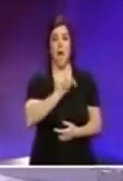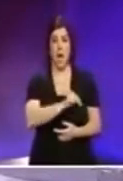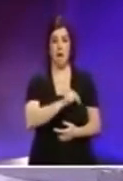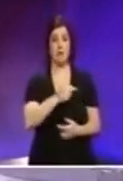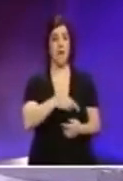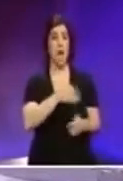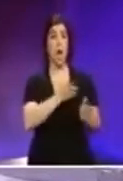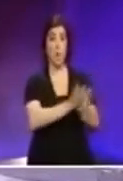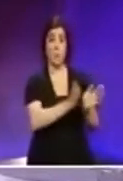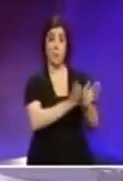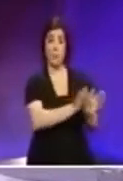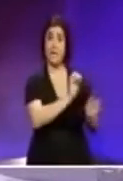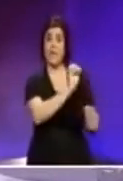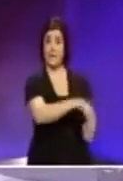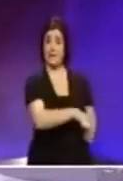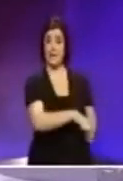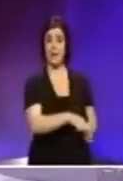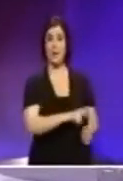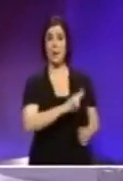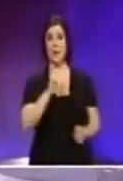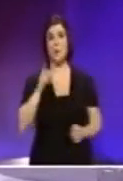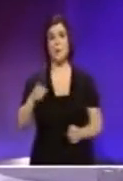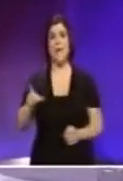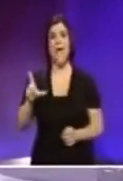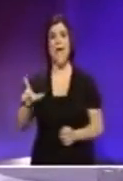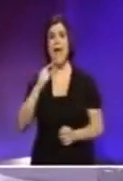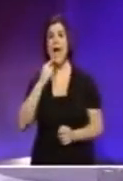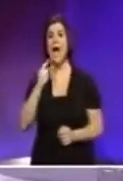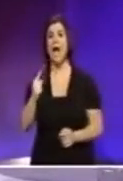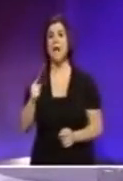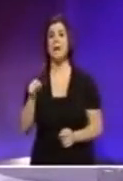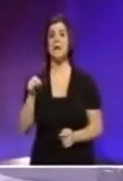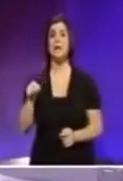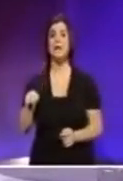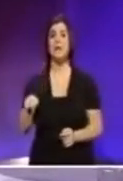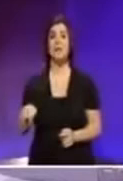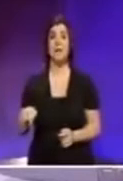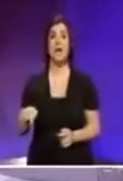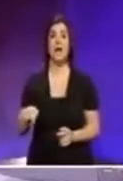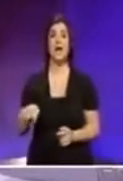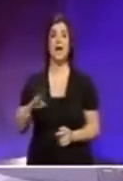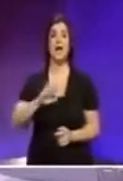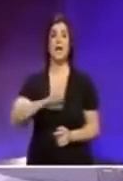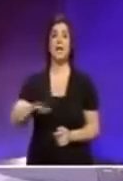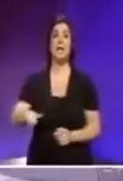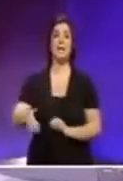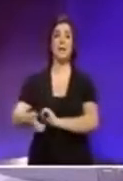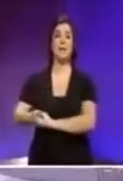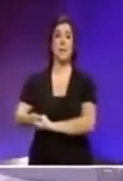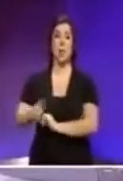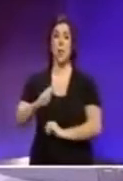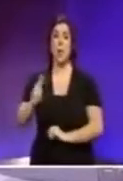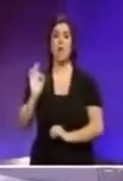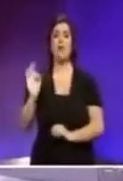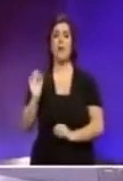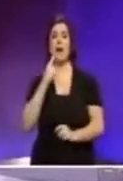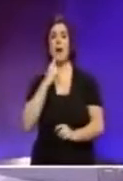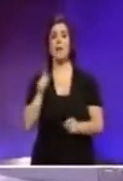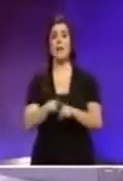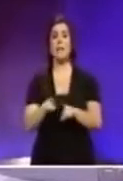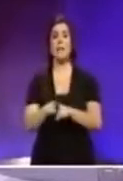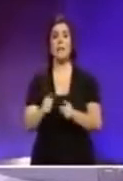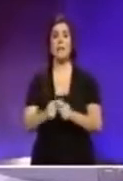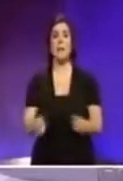-opportunitajiet għal-kulħat għal-tli il-Liber Party għal-dak il-parti tal-amnista l-alba, u fler għalet l-istessħħġa, pero,